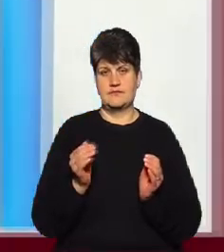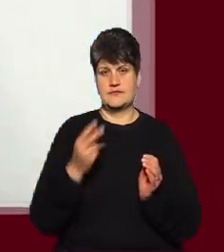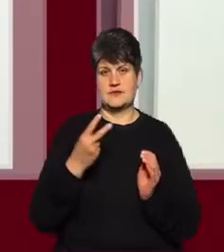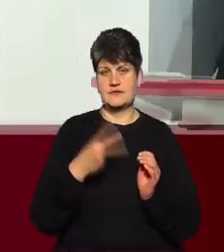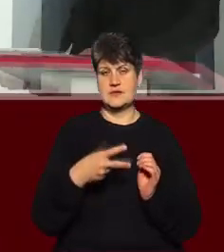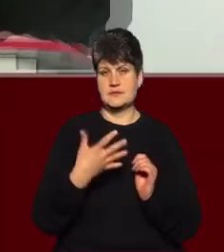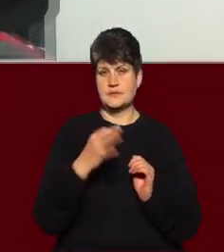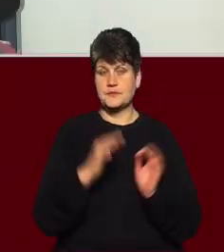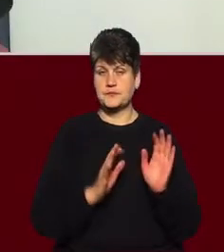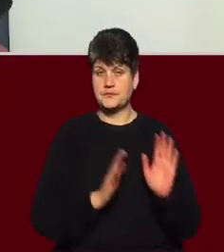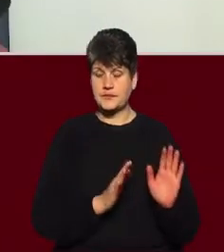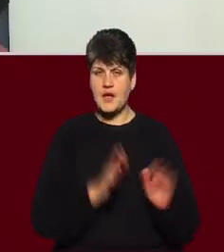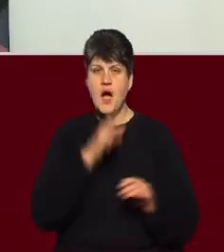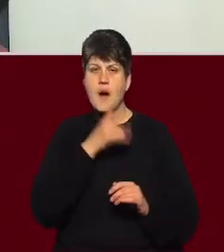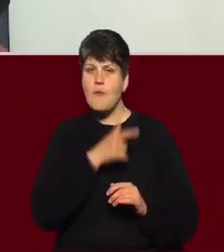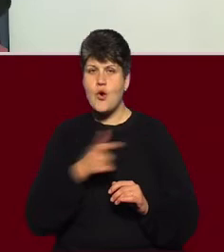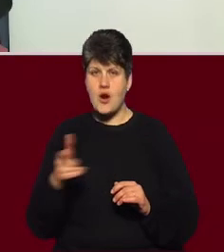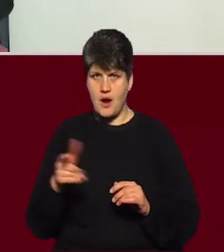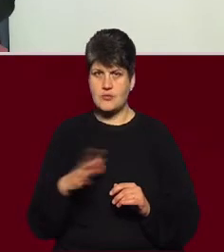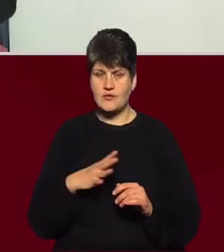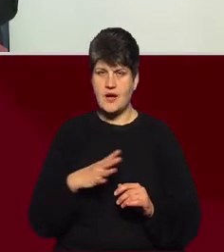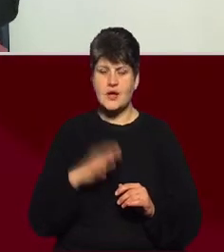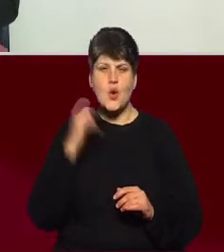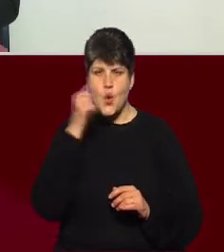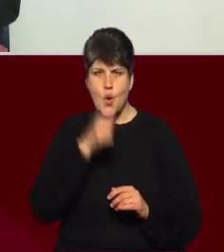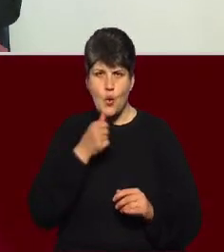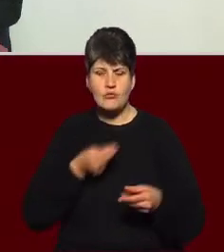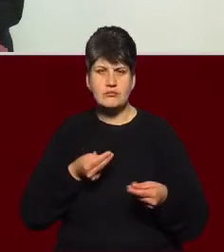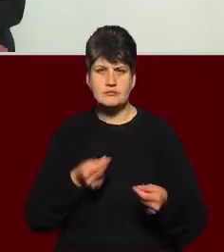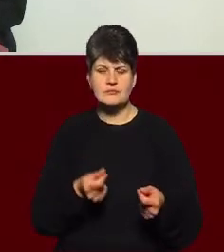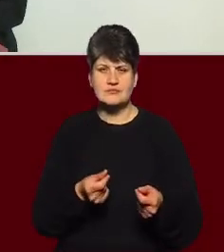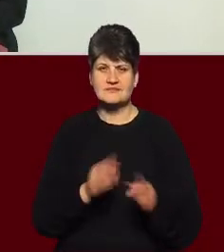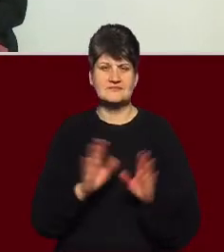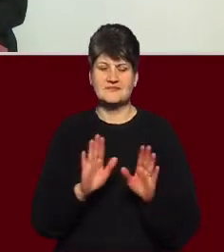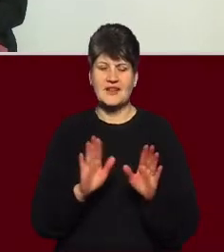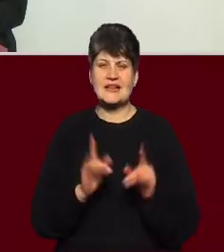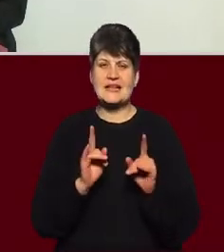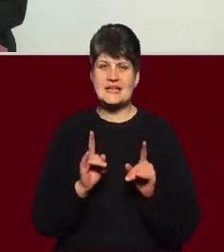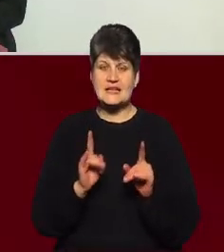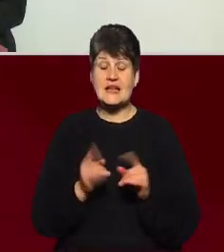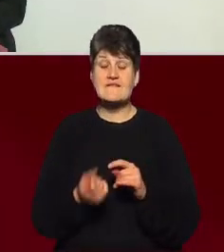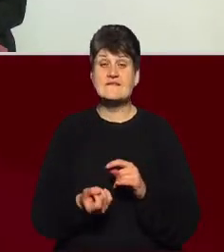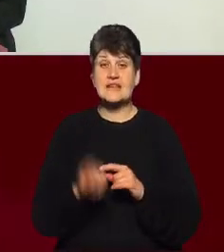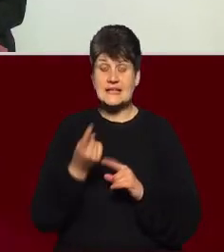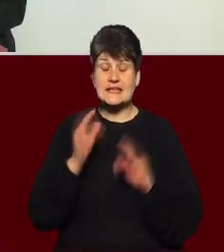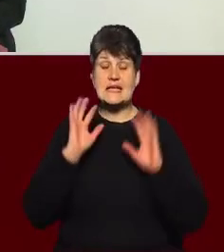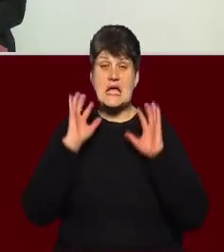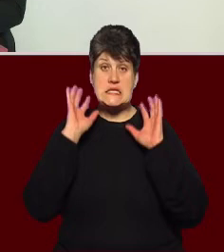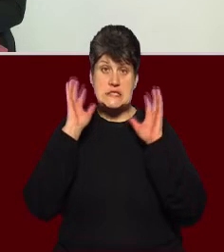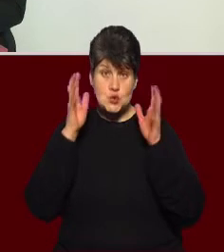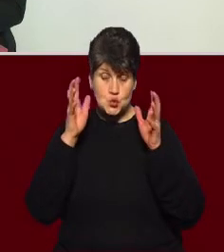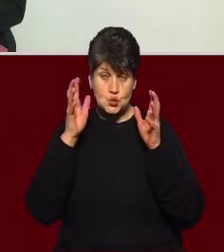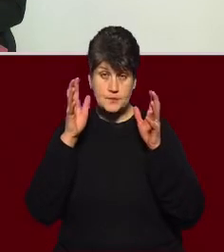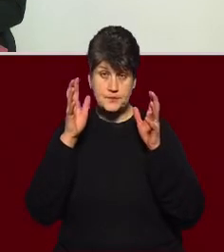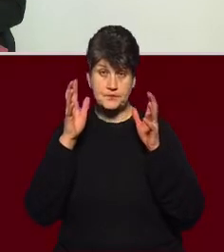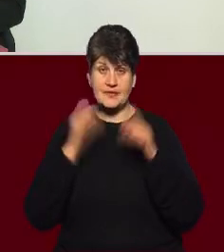виявлення інсультів? На інсульт впливає не тільки пора року. На виникнення інсульту і оці стреси і